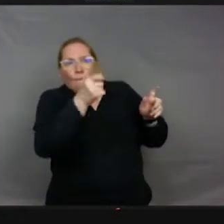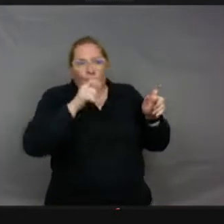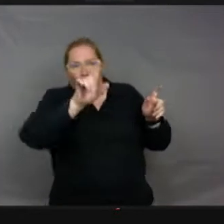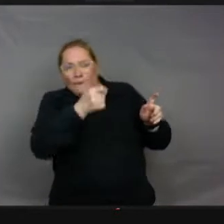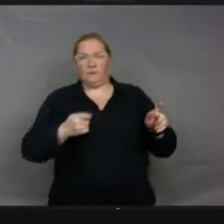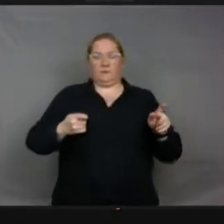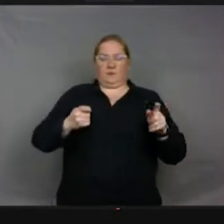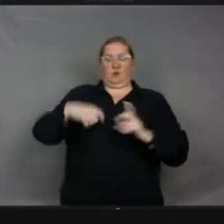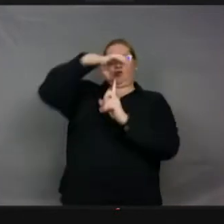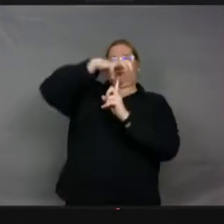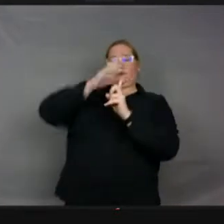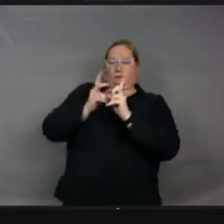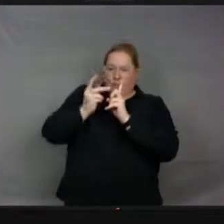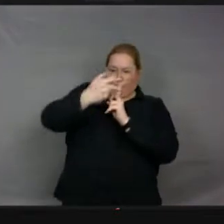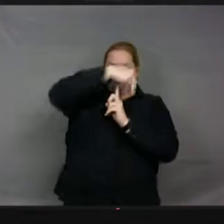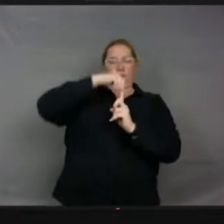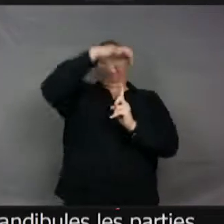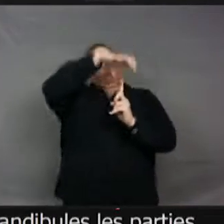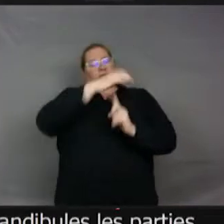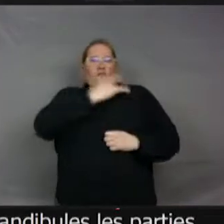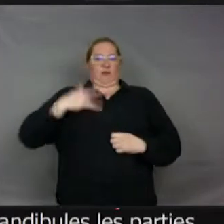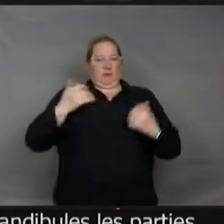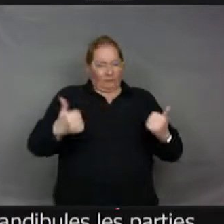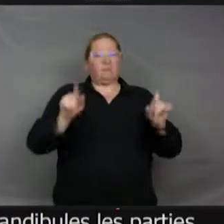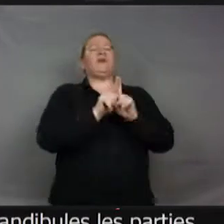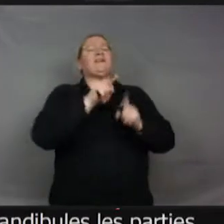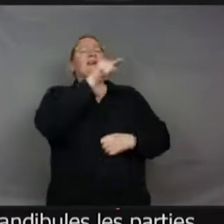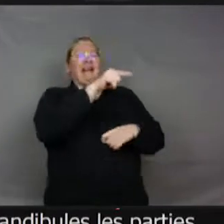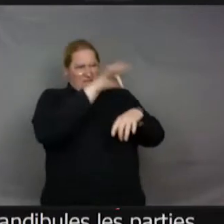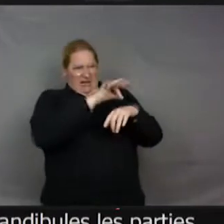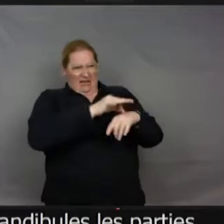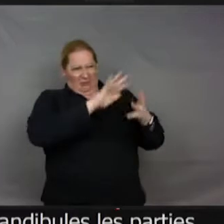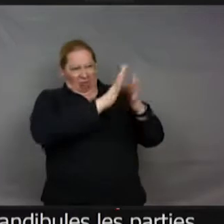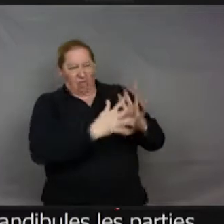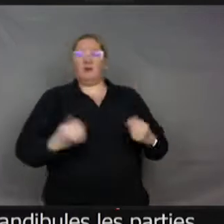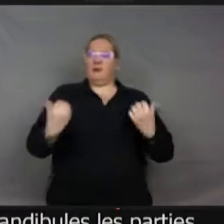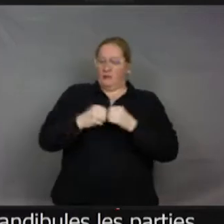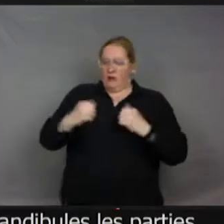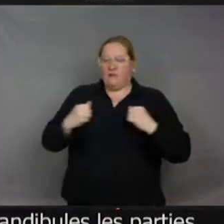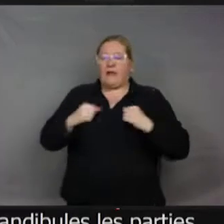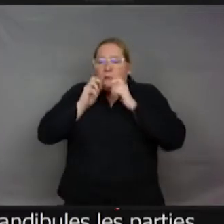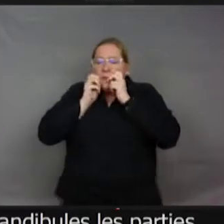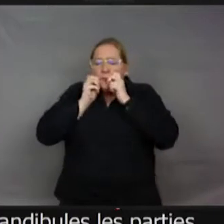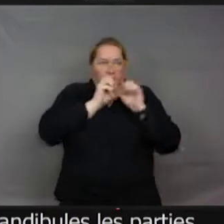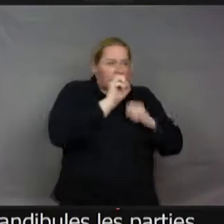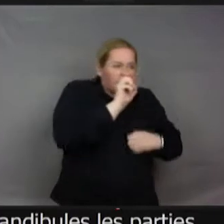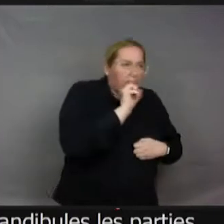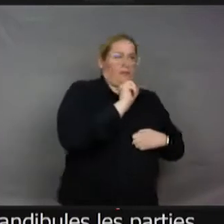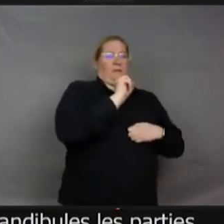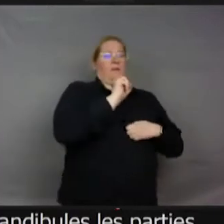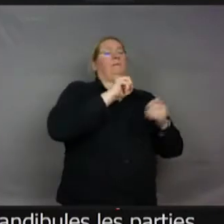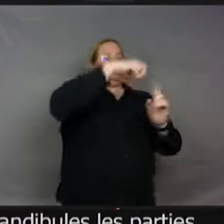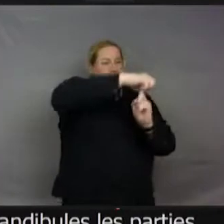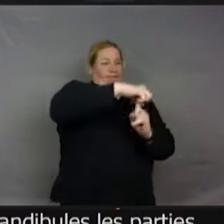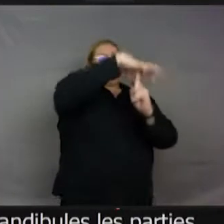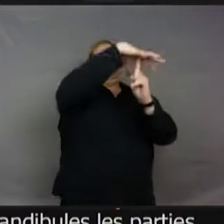de soigner les maladies de ce champignon et elles vont lui apporter de l'engrais aussi en apportant des excréments par exemple et